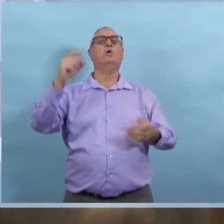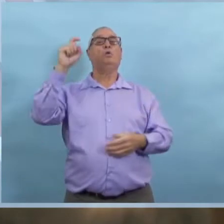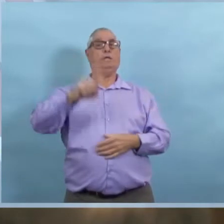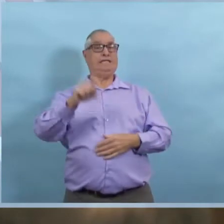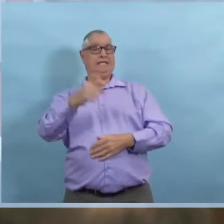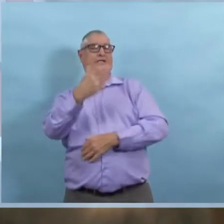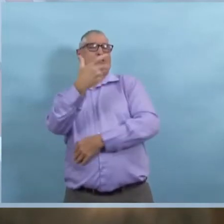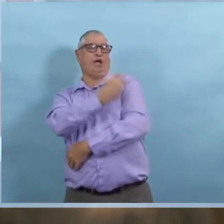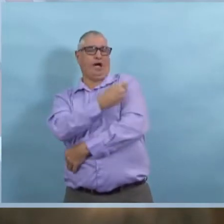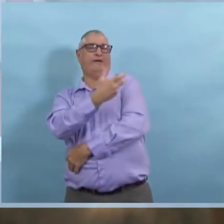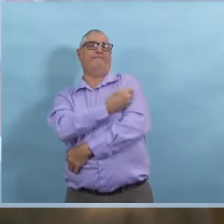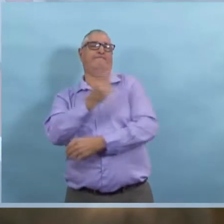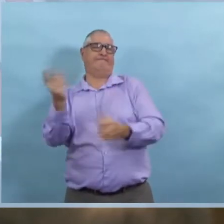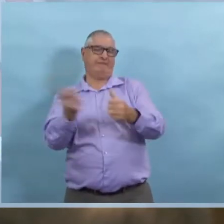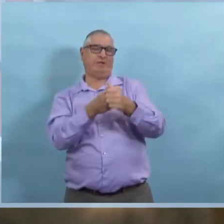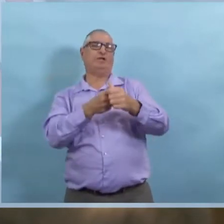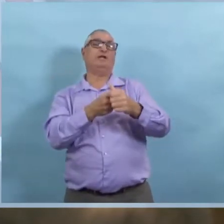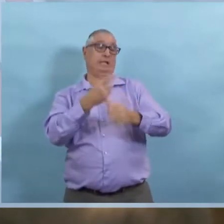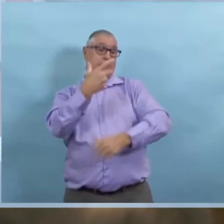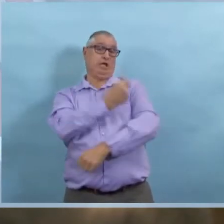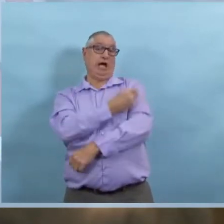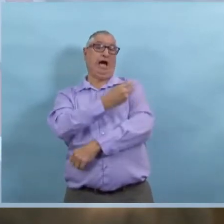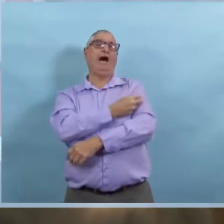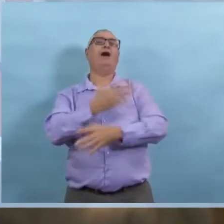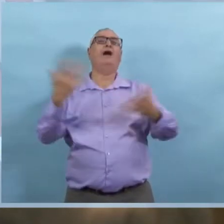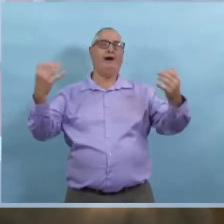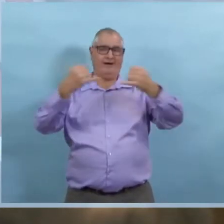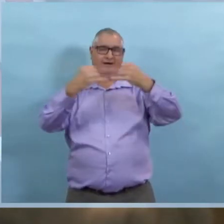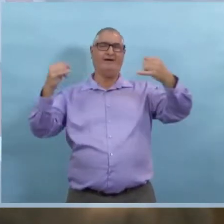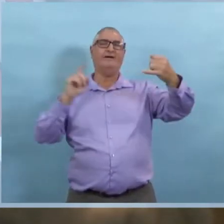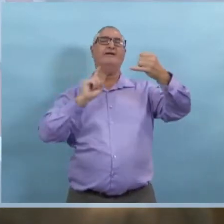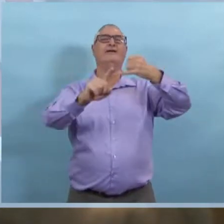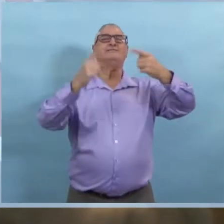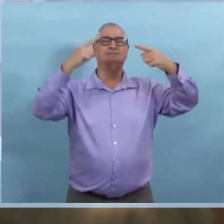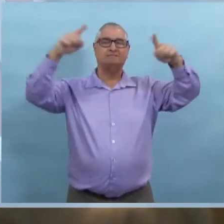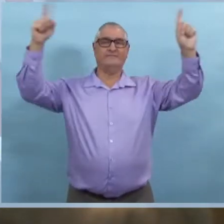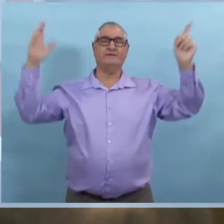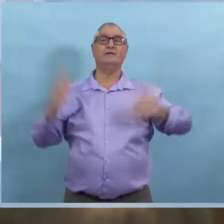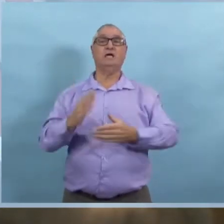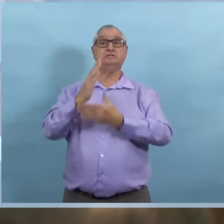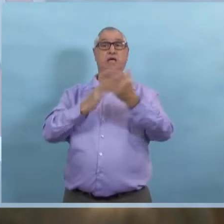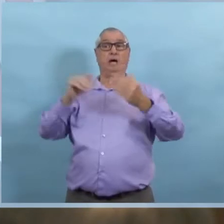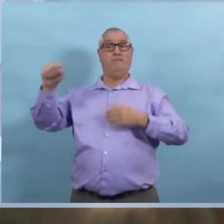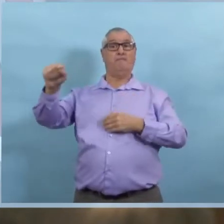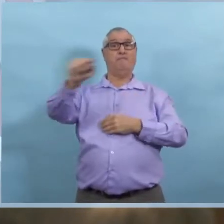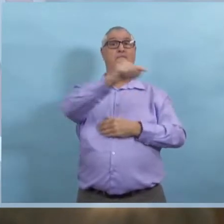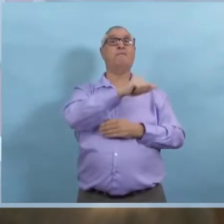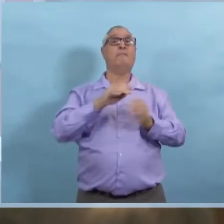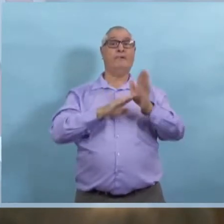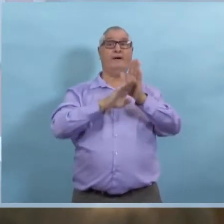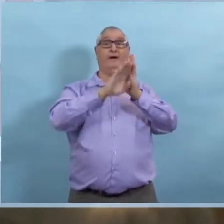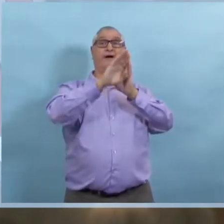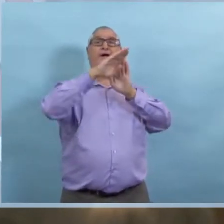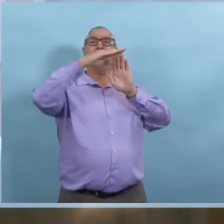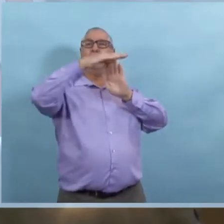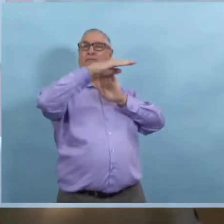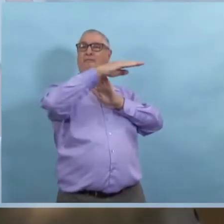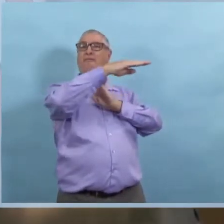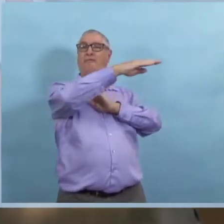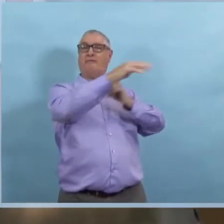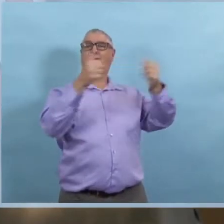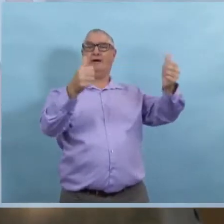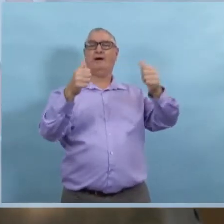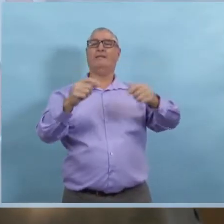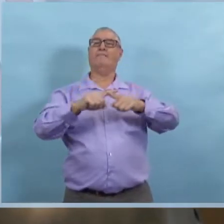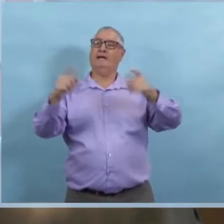et la date possible de dismodibilité. On a vu une stabilisation dans certains autres pays ou provinces.